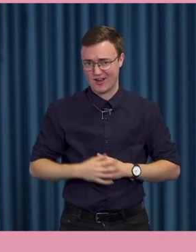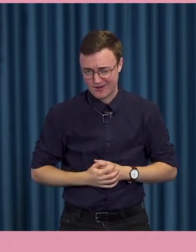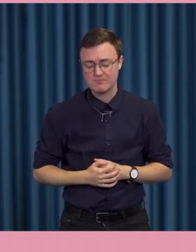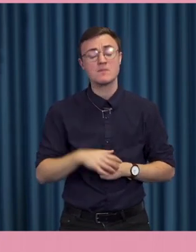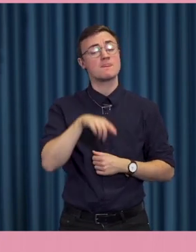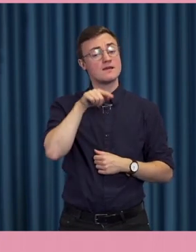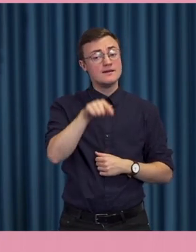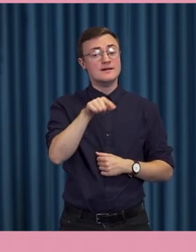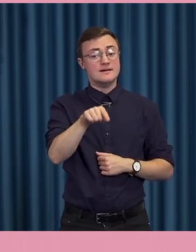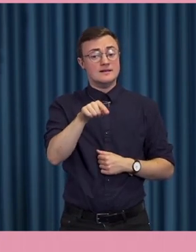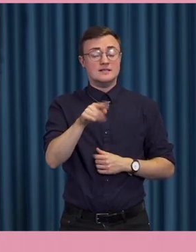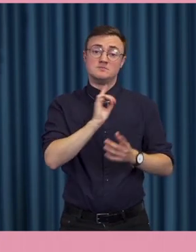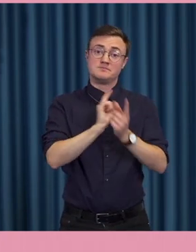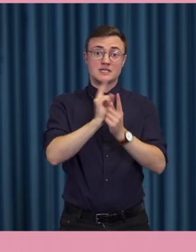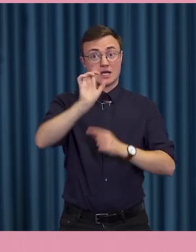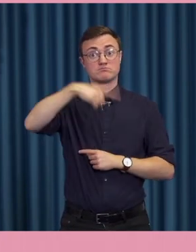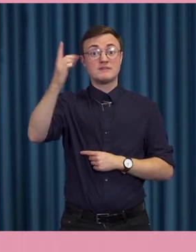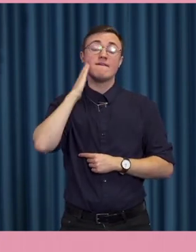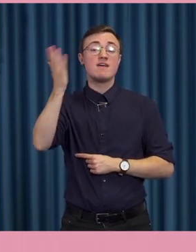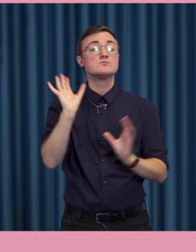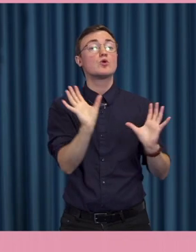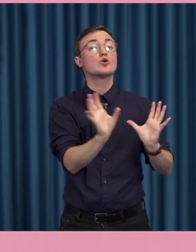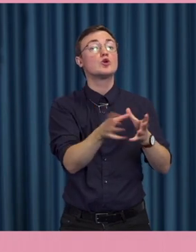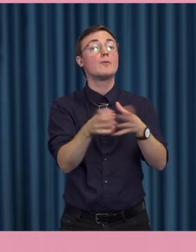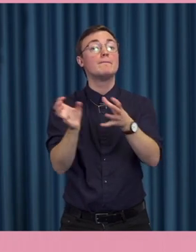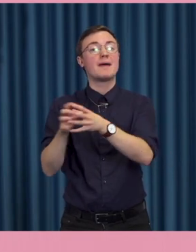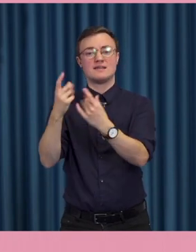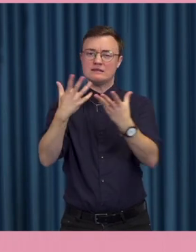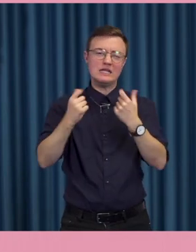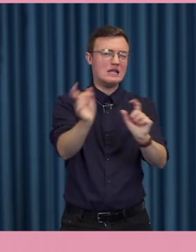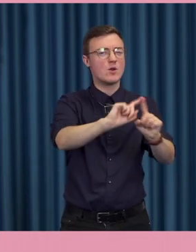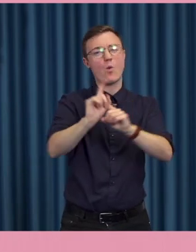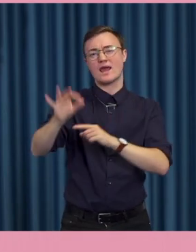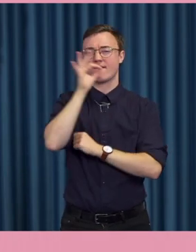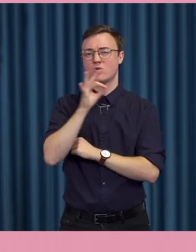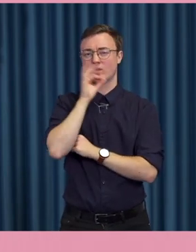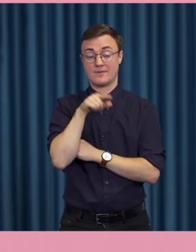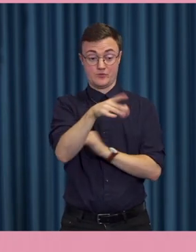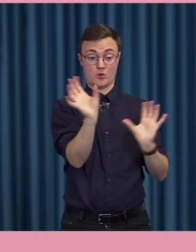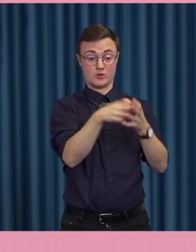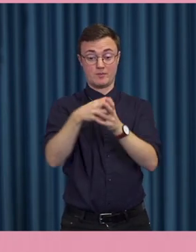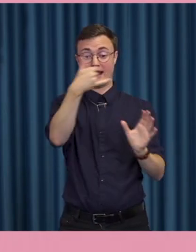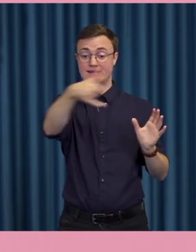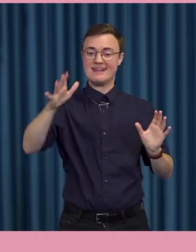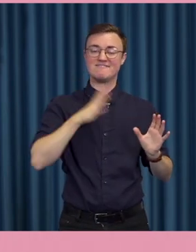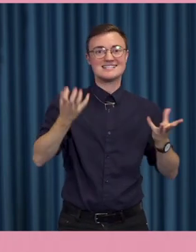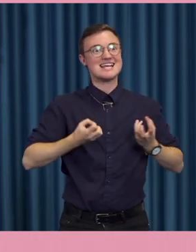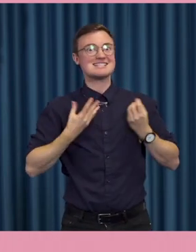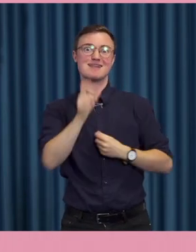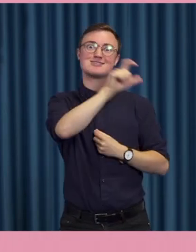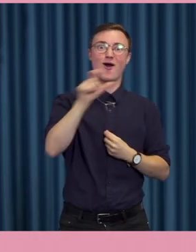Så är det ju kanske främst Facebookgrupper som driver olika frågor. I de här grupperna blandas ju inspiratörer och